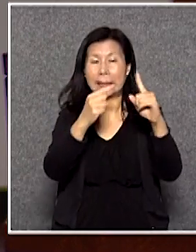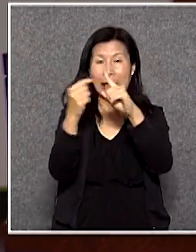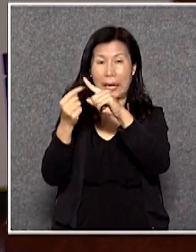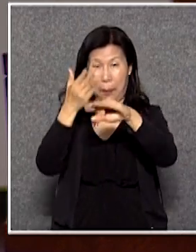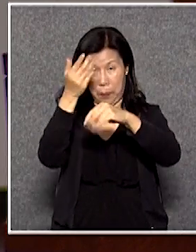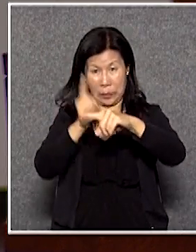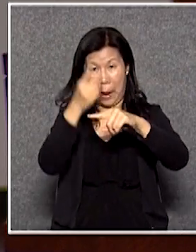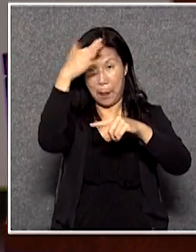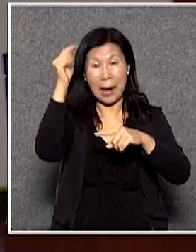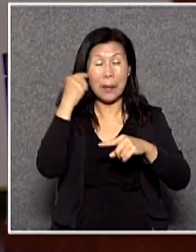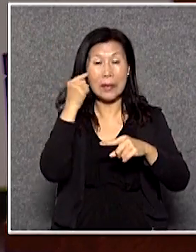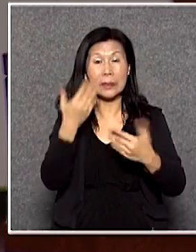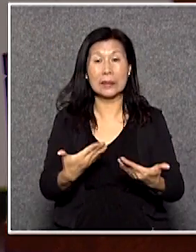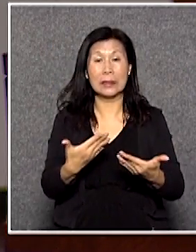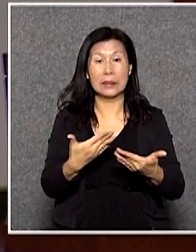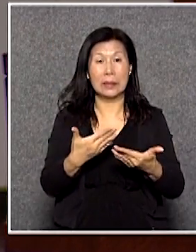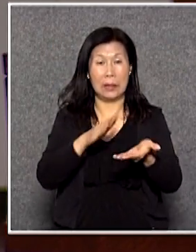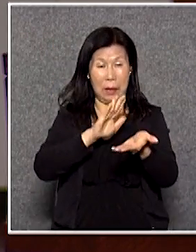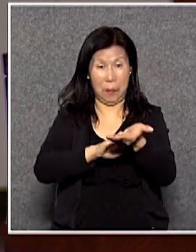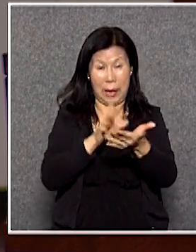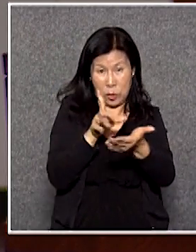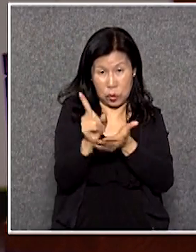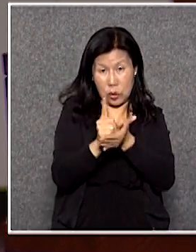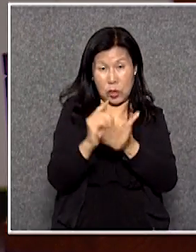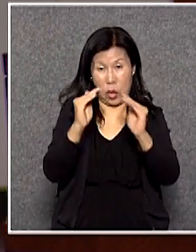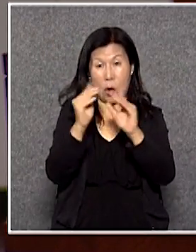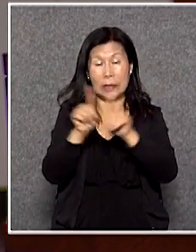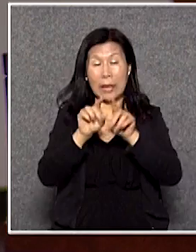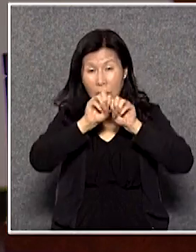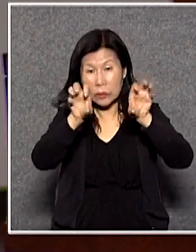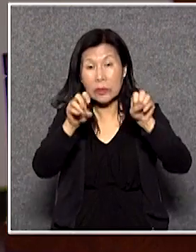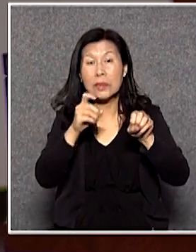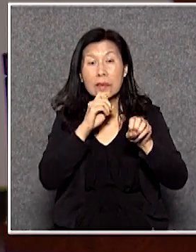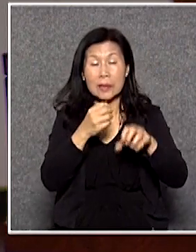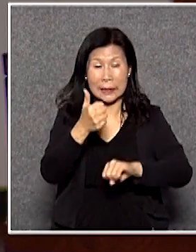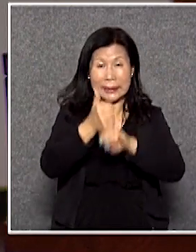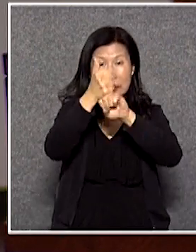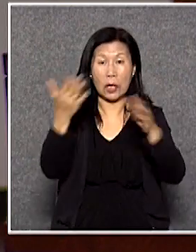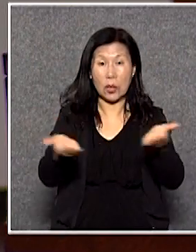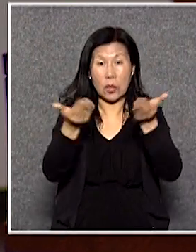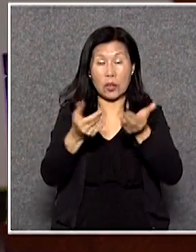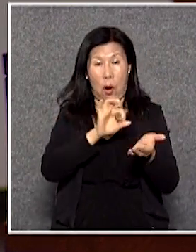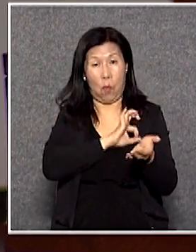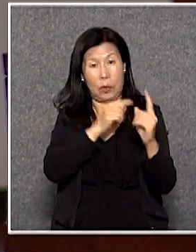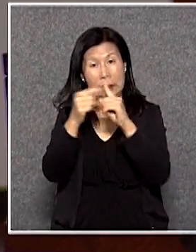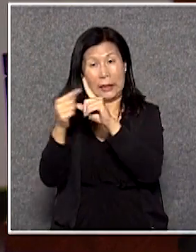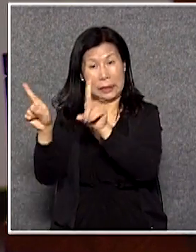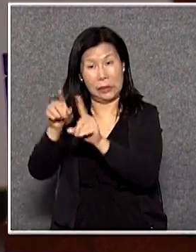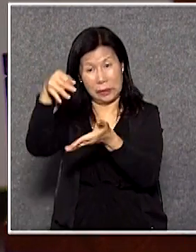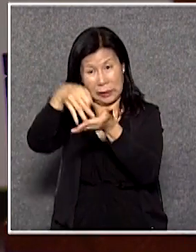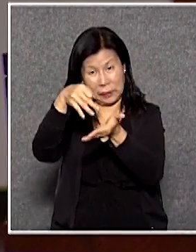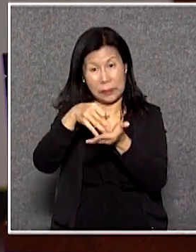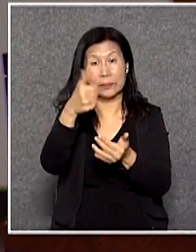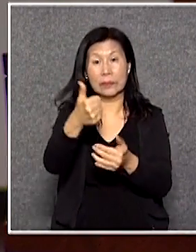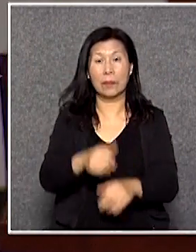的認識以及向醫療專業團體作出呼籲尋求他們的支持鼓勵他們的會員參與計劃這些